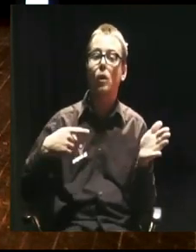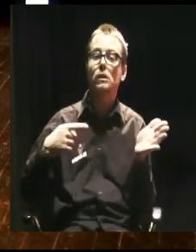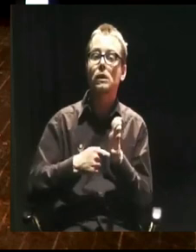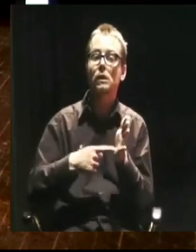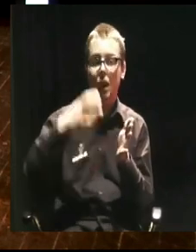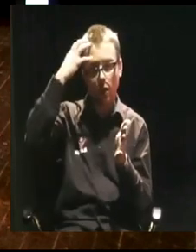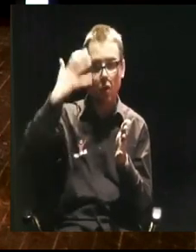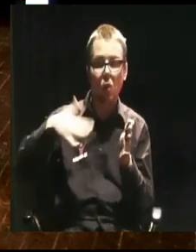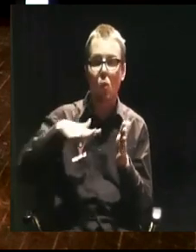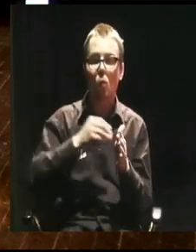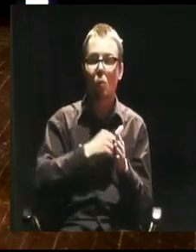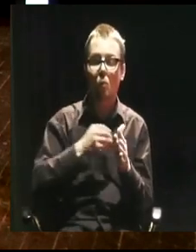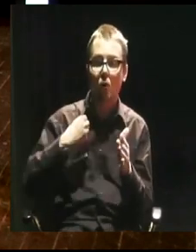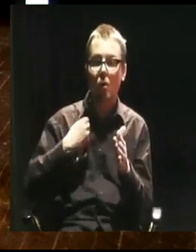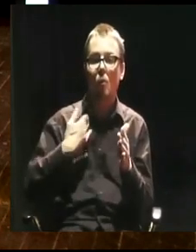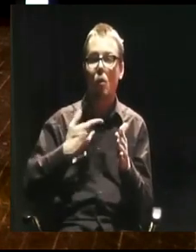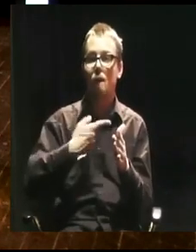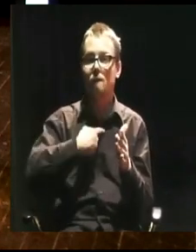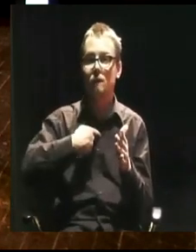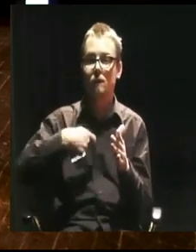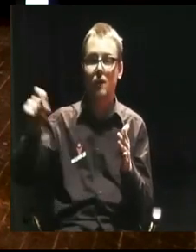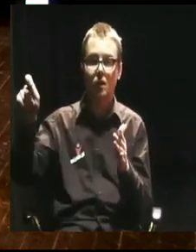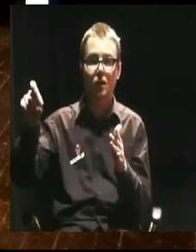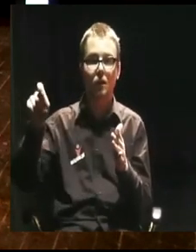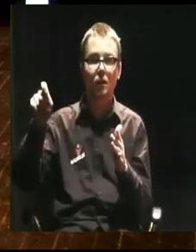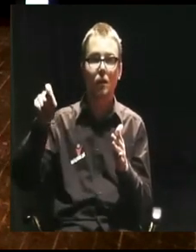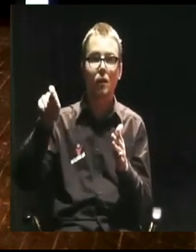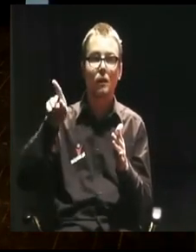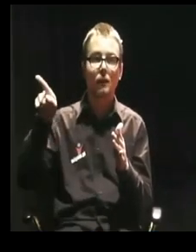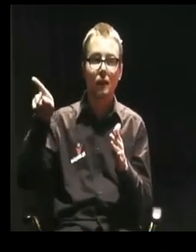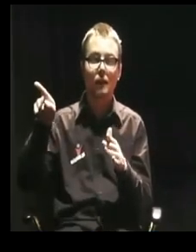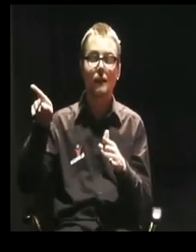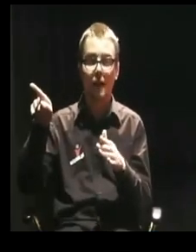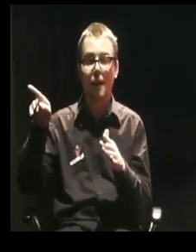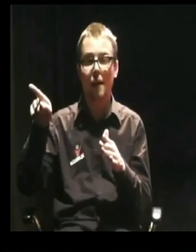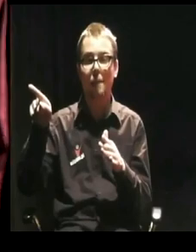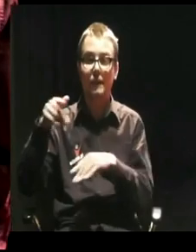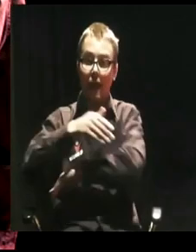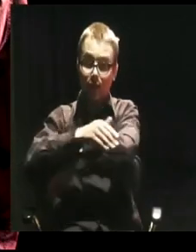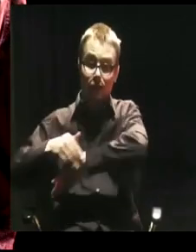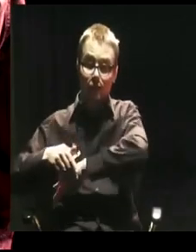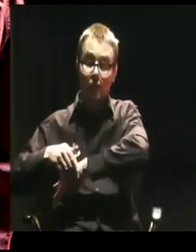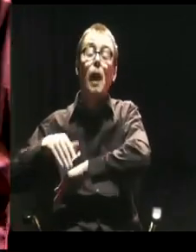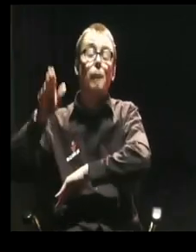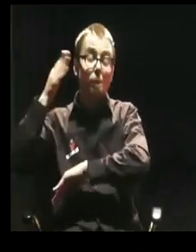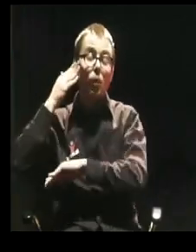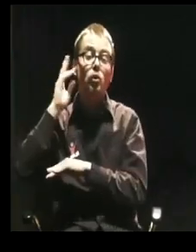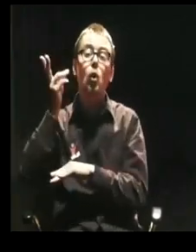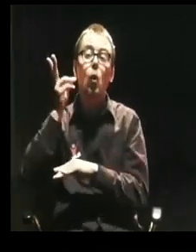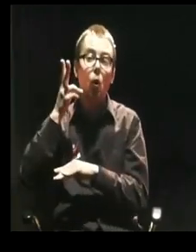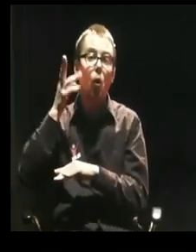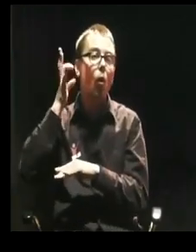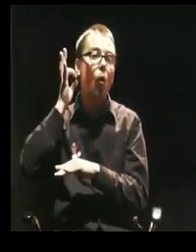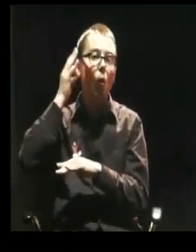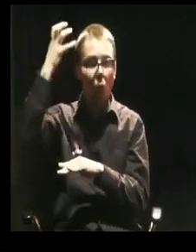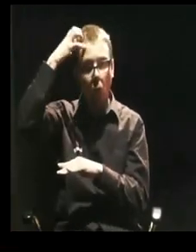Stanisław August Poniatowski, nie wyjechał na dzisiejszy, w dużym skrócie, odpowiednik Erasmusa i nie poznał tam Katarzyny II. Już wiecie,